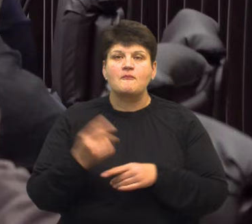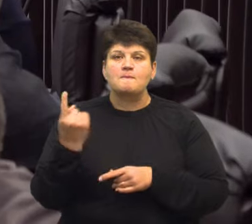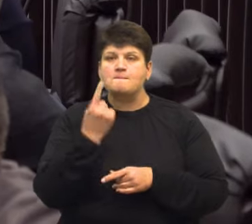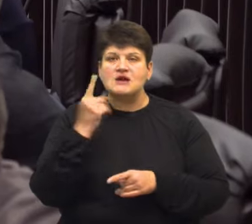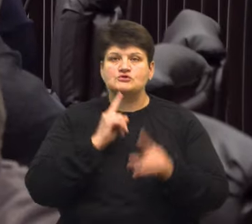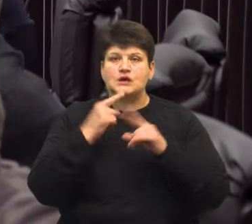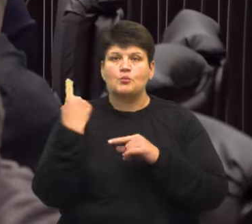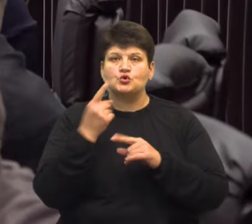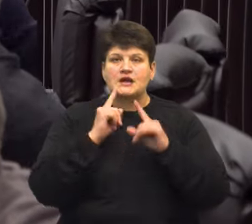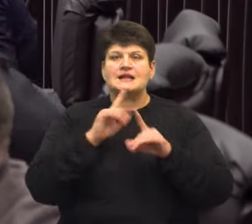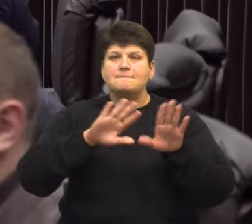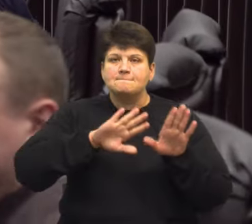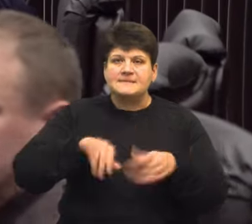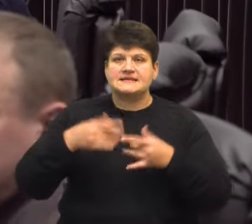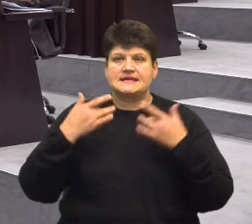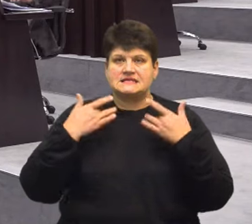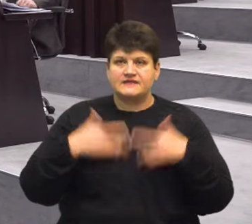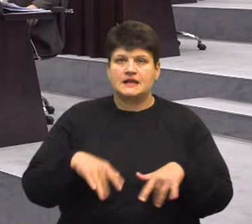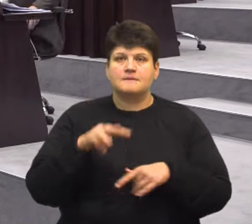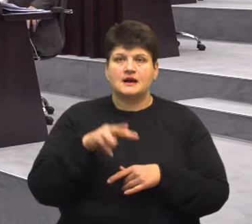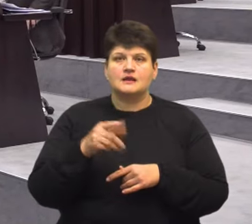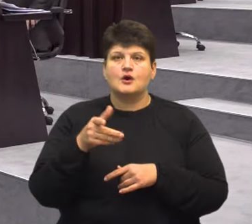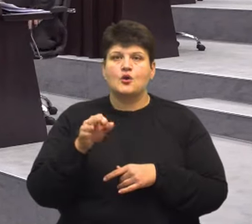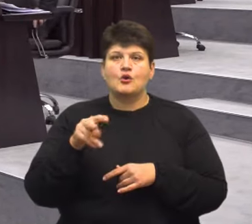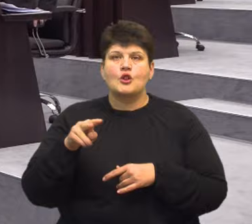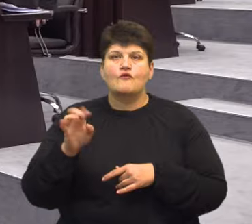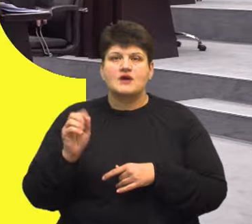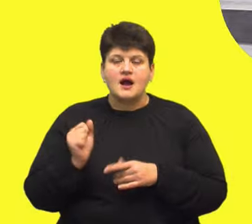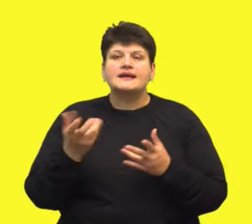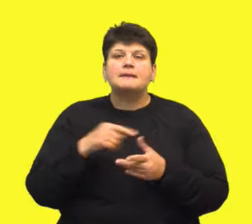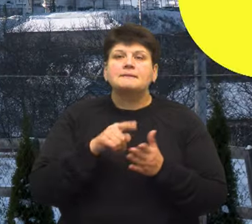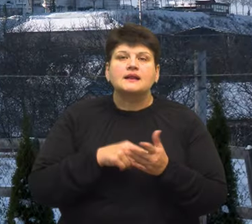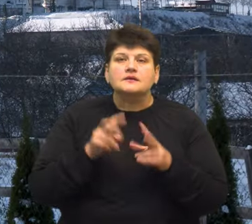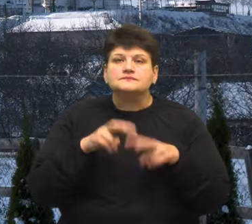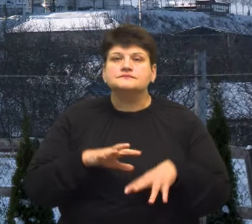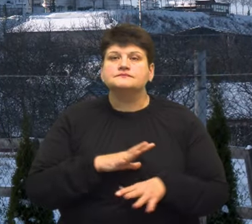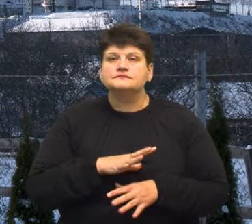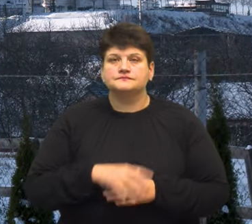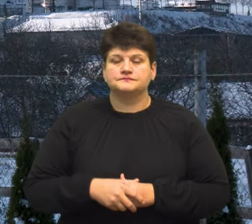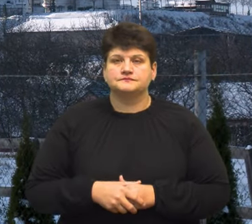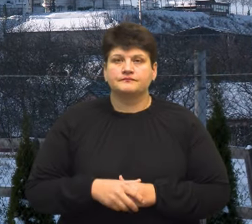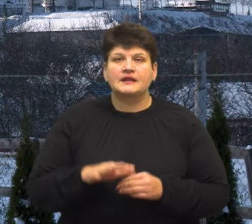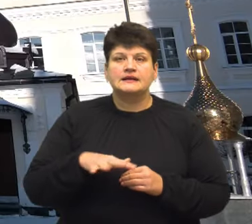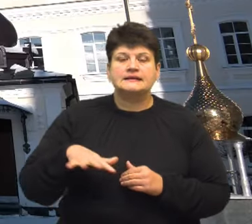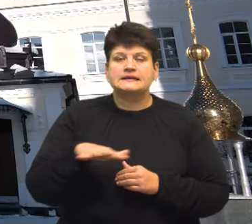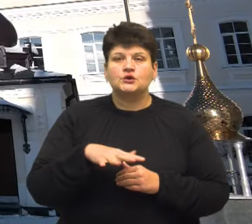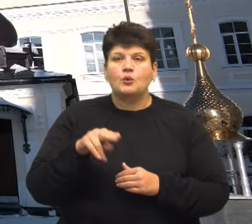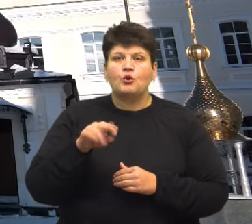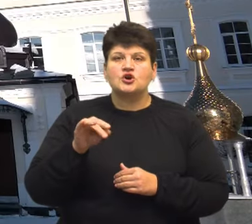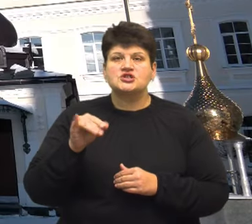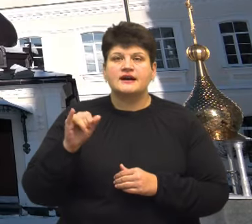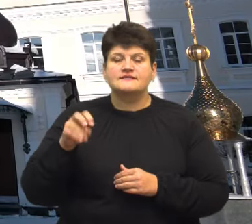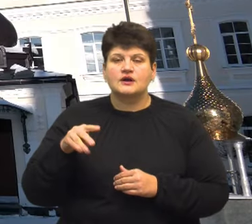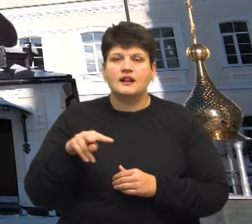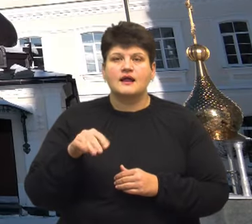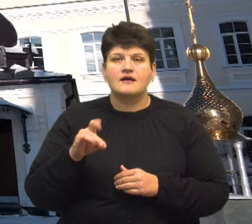облради після звільнення Михайла Головка. Які питання розглядали? На території Почаївської лаври працівники Служби